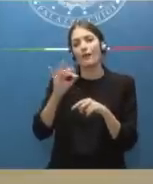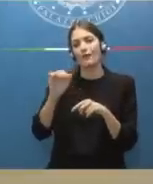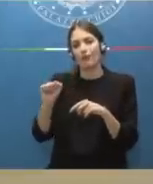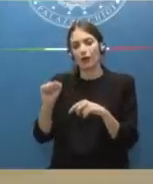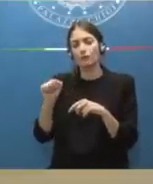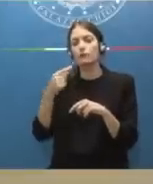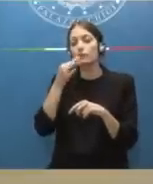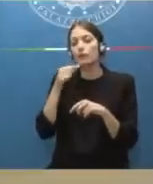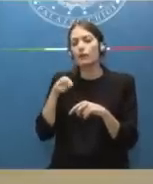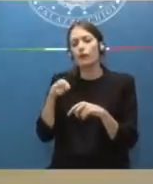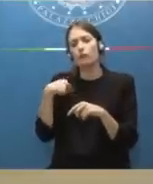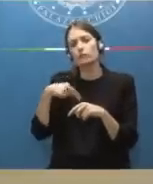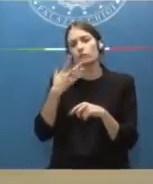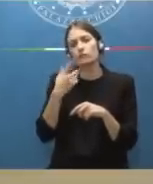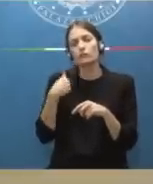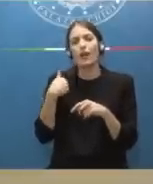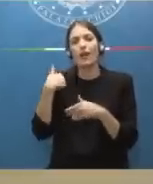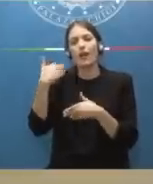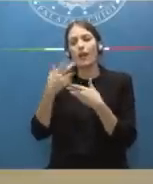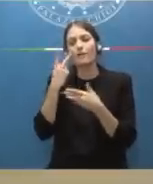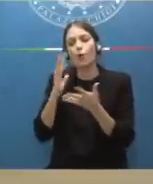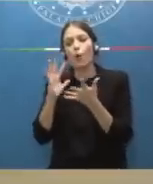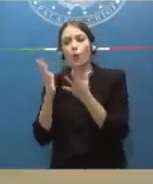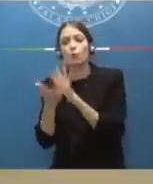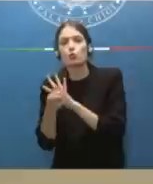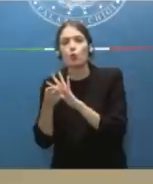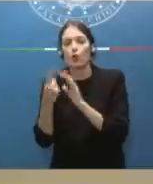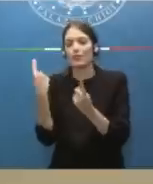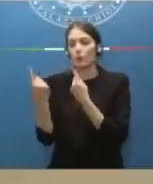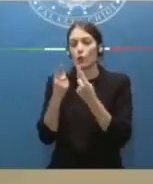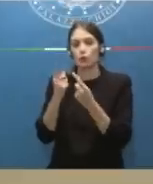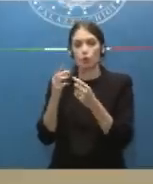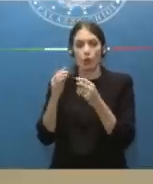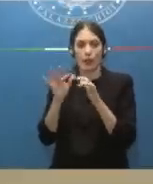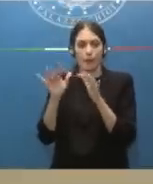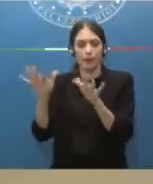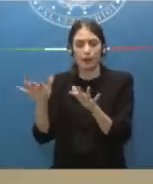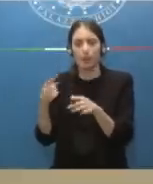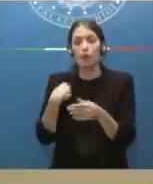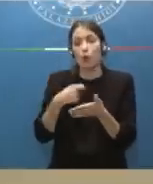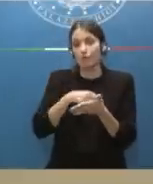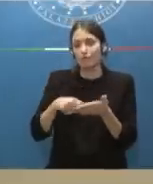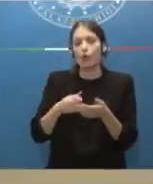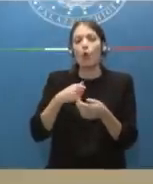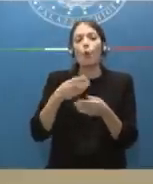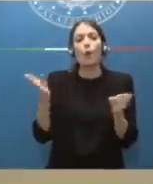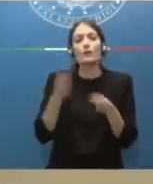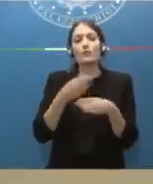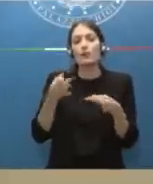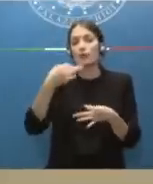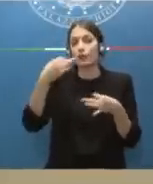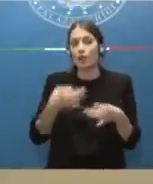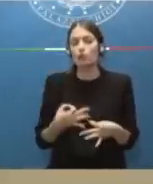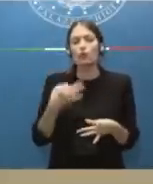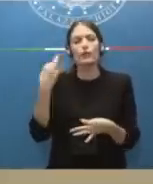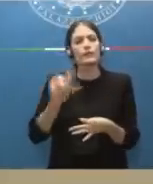vediamo un attimo qual è l'evoluzione del quadro epidemiologico. ribadisco, ogni decisione verrà presa sempre